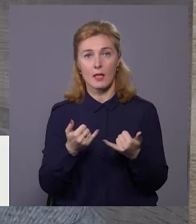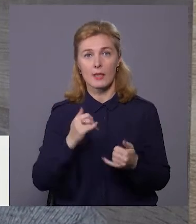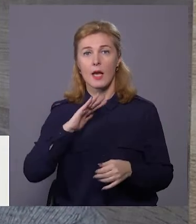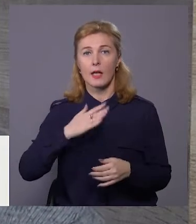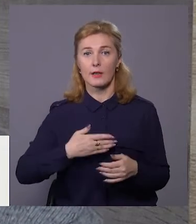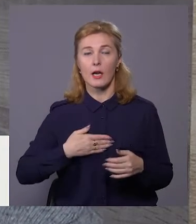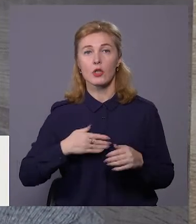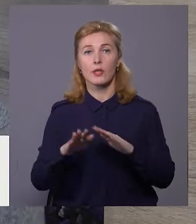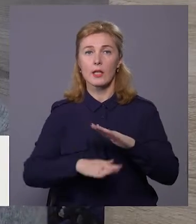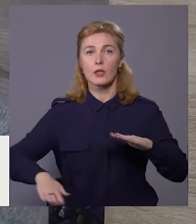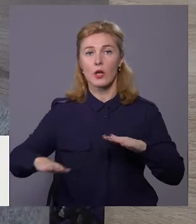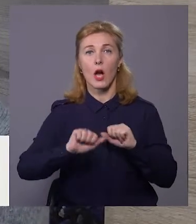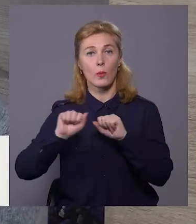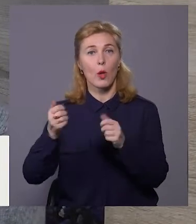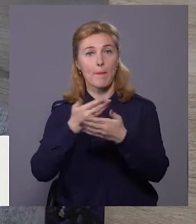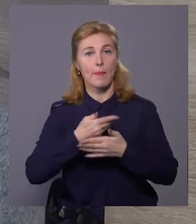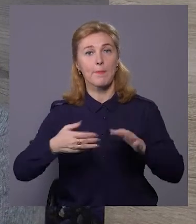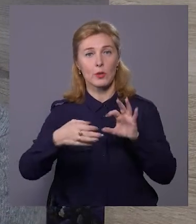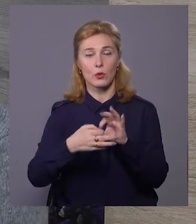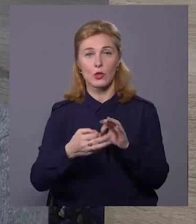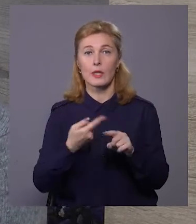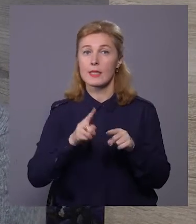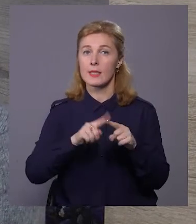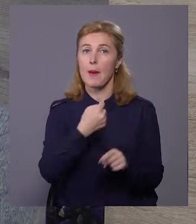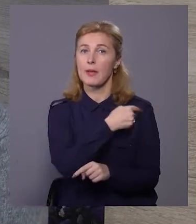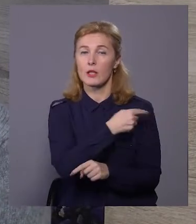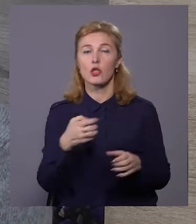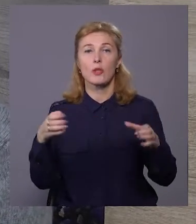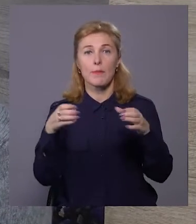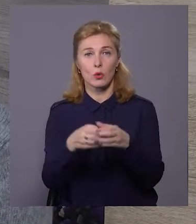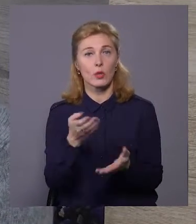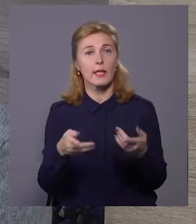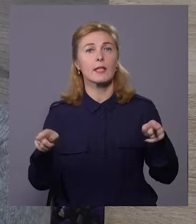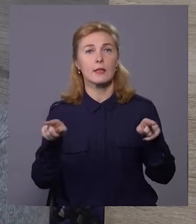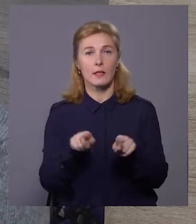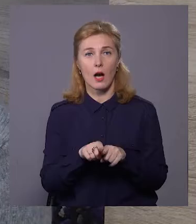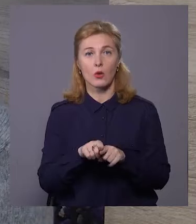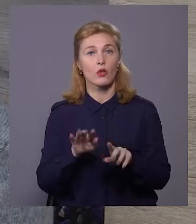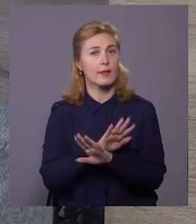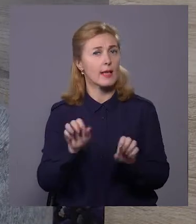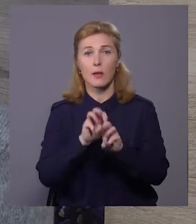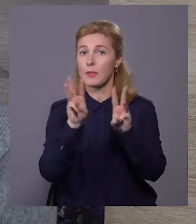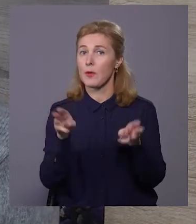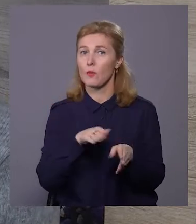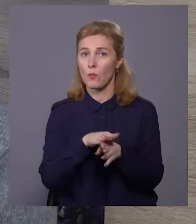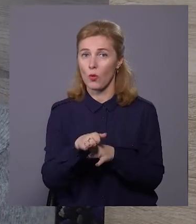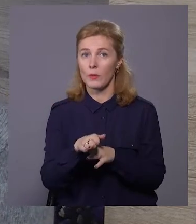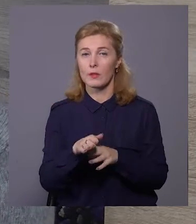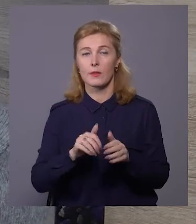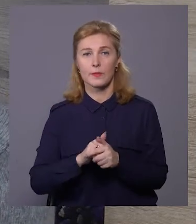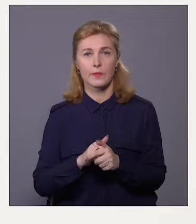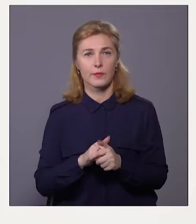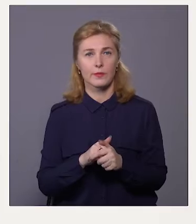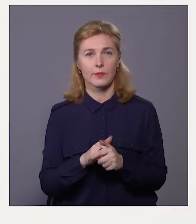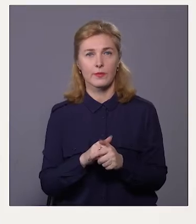територіальної оборони, ми підключилися, формується медичний підрозділ, який також не забезпечений повністю і методик включився до